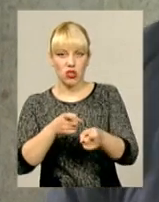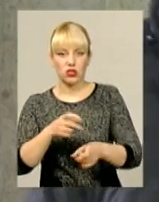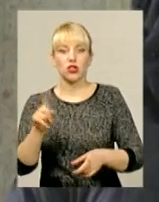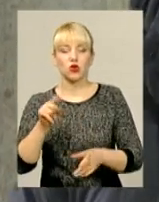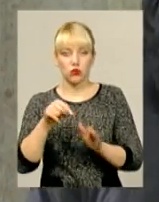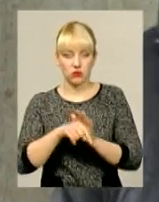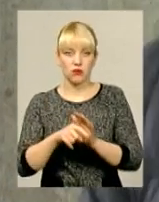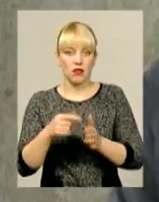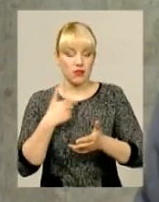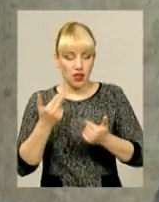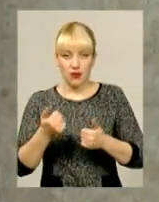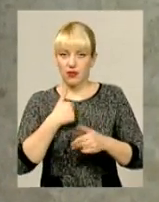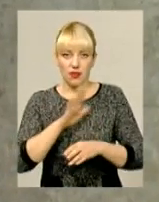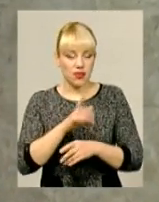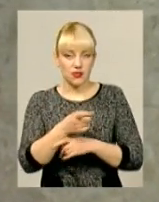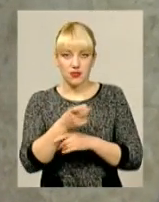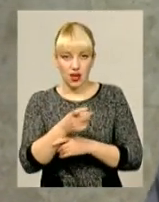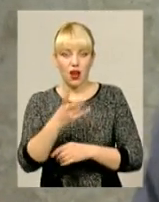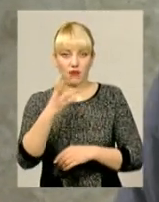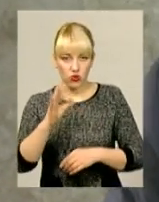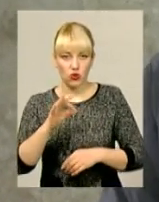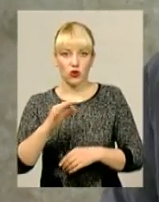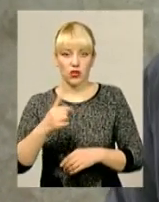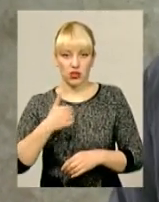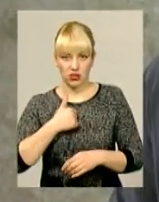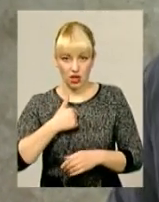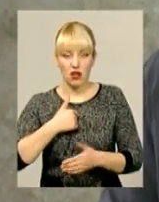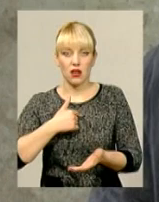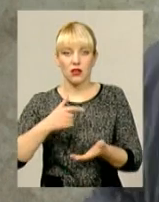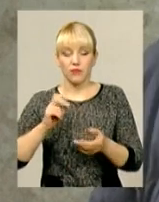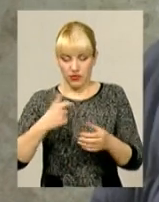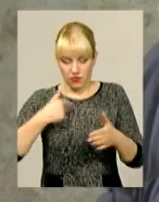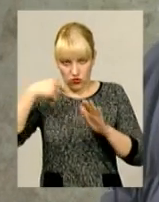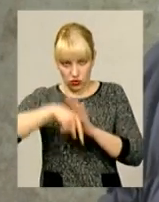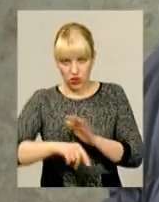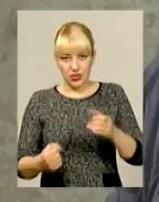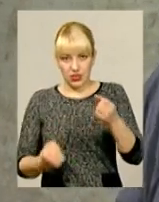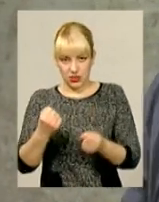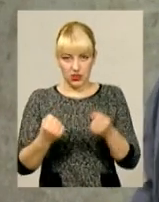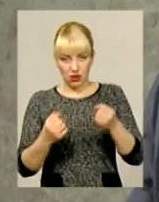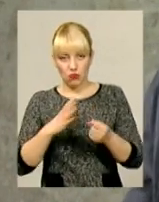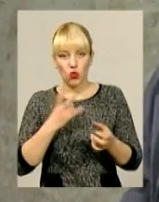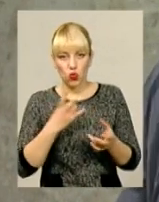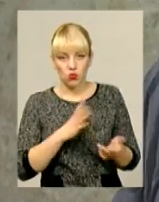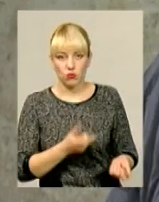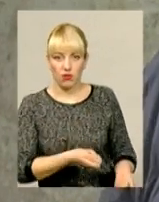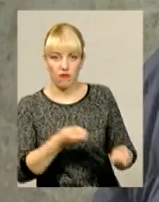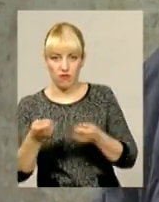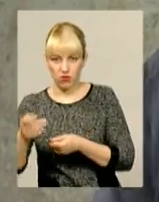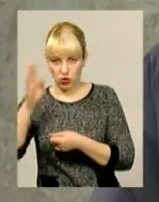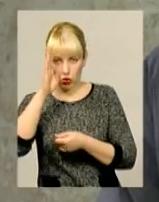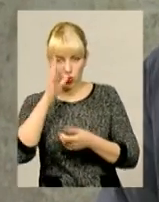я не міг приймати бойових, тось стріляти я не міг безпосередньо з люка. Бо так як сидів всередині, я мав був вивезти хлопців звідти.